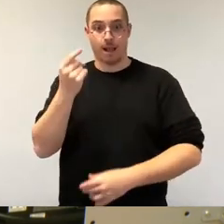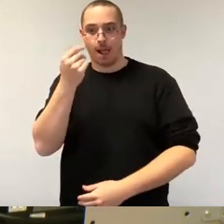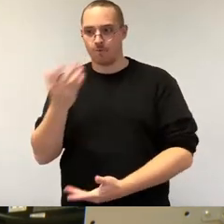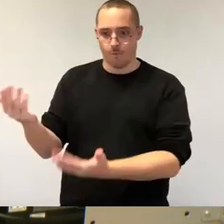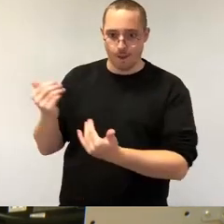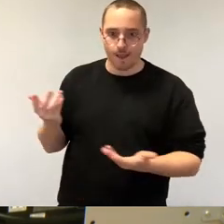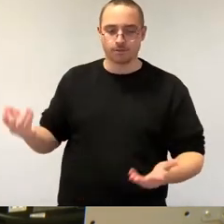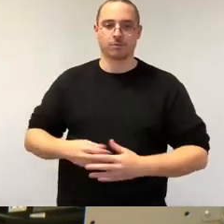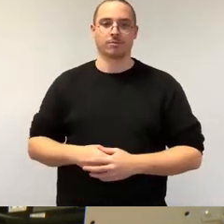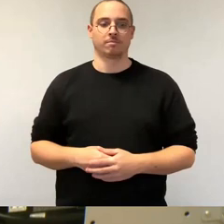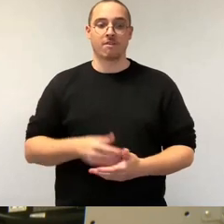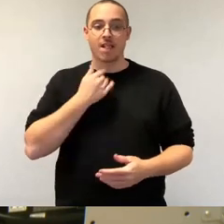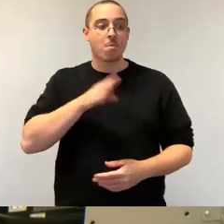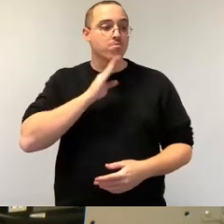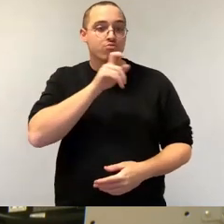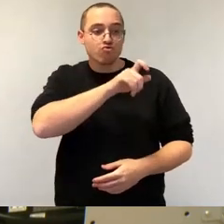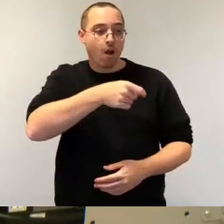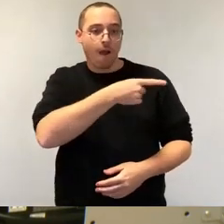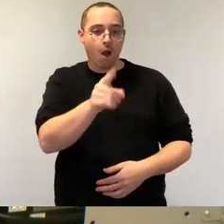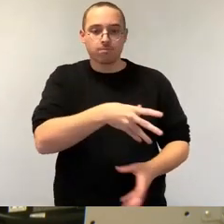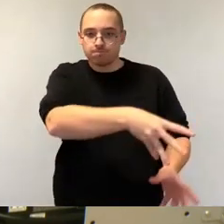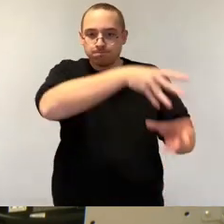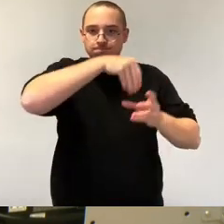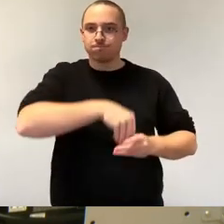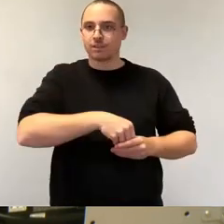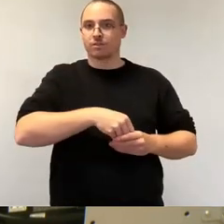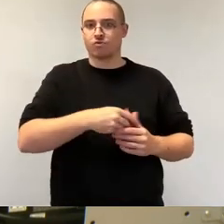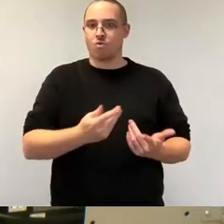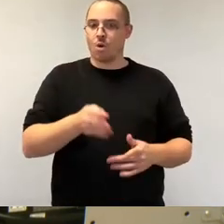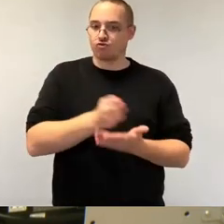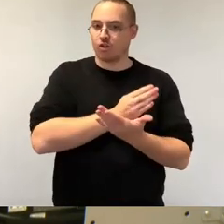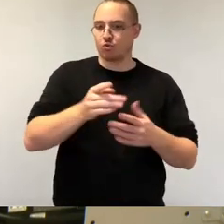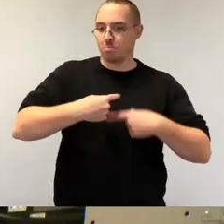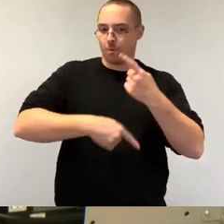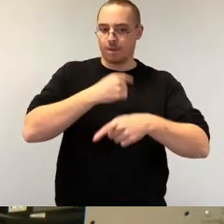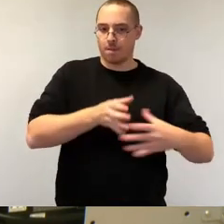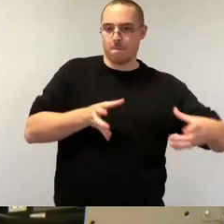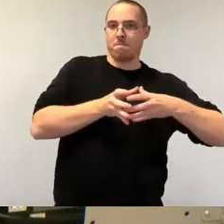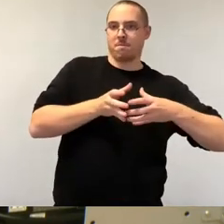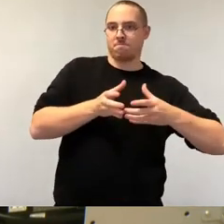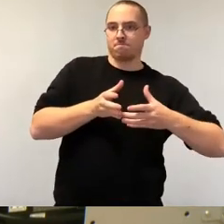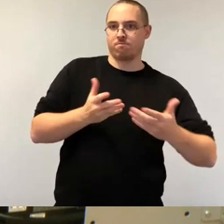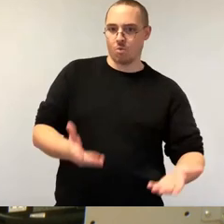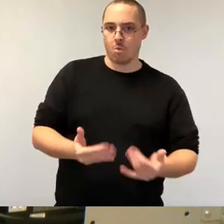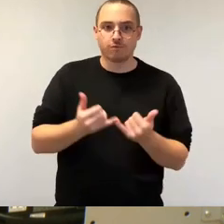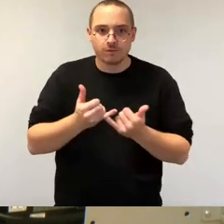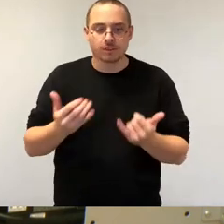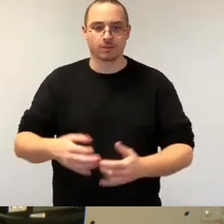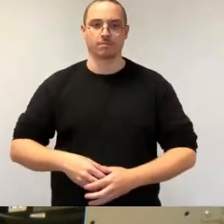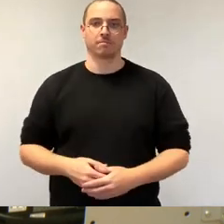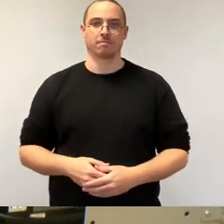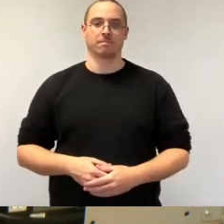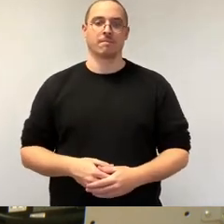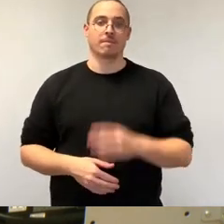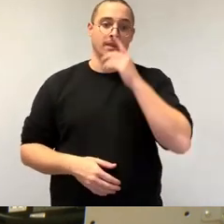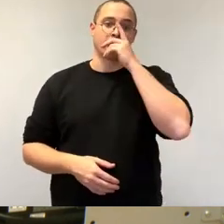Wir möchten mit dieser Aktuellen Stunde vermeiden, dass einerseits Schlagzeilen wie aus Japan kursieren, in denen von einem TSMC